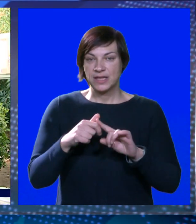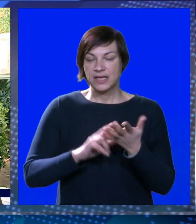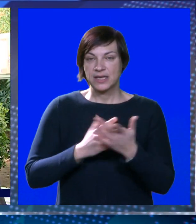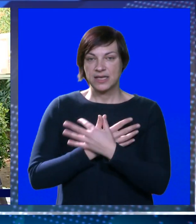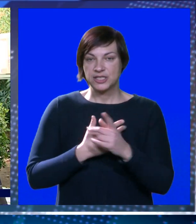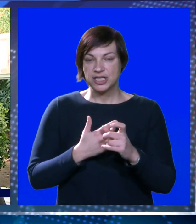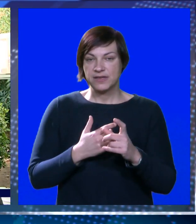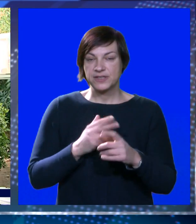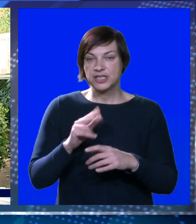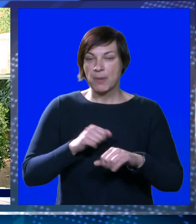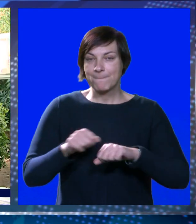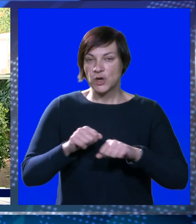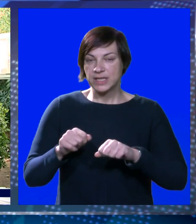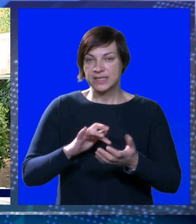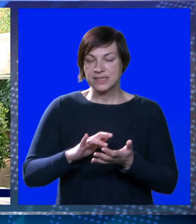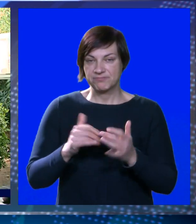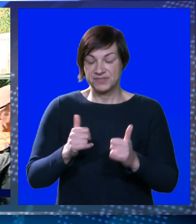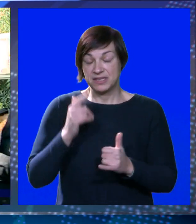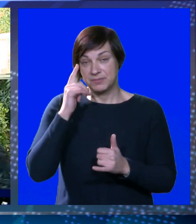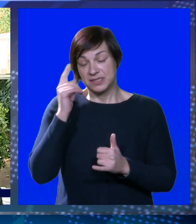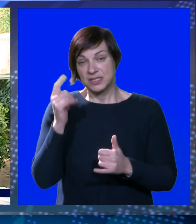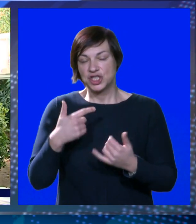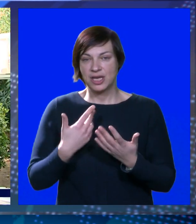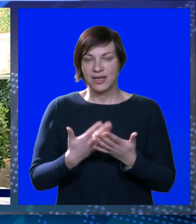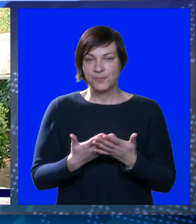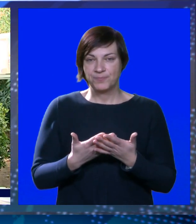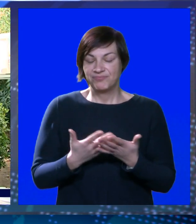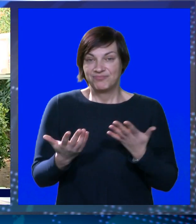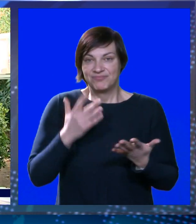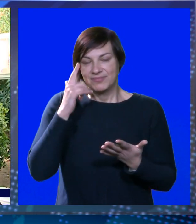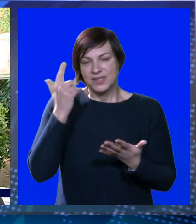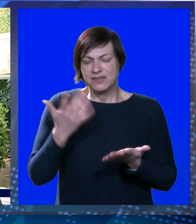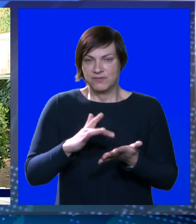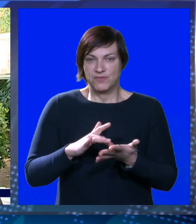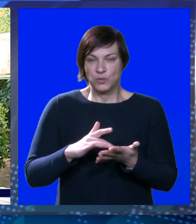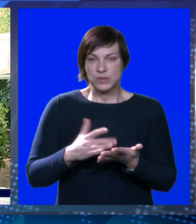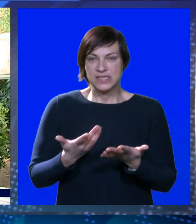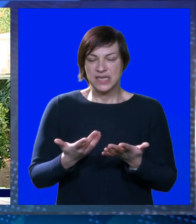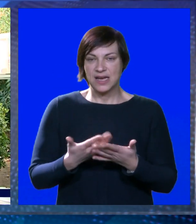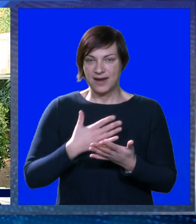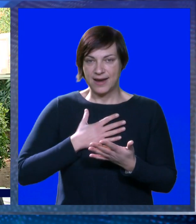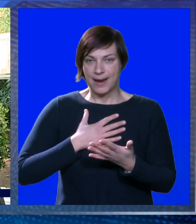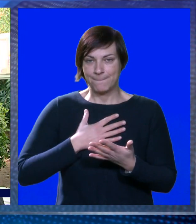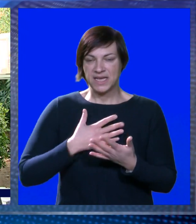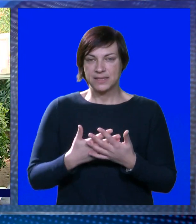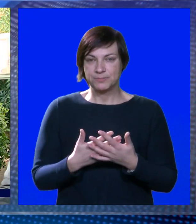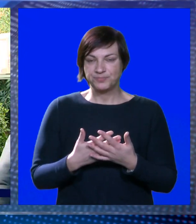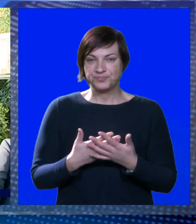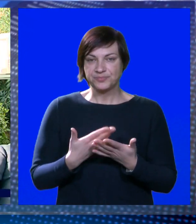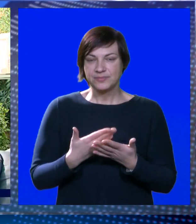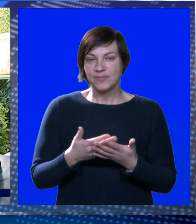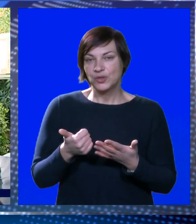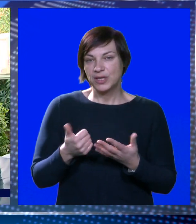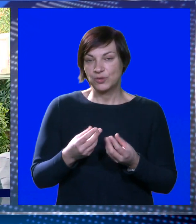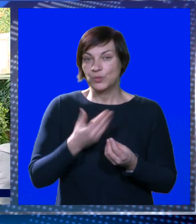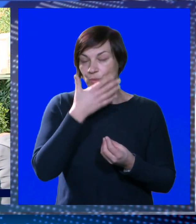Knežević ima političke ambicije, ali sad mi se čini da ona u istinu nekako fokusirana na mene. To